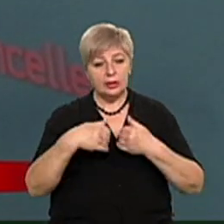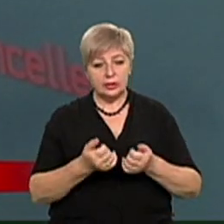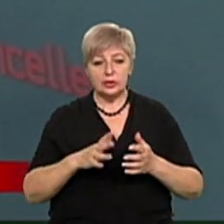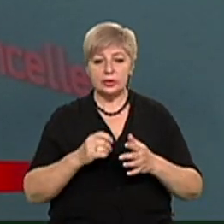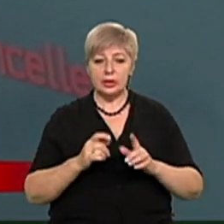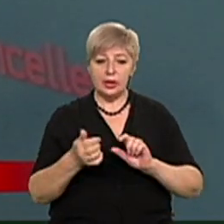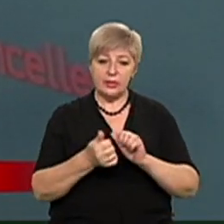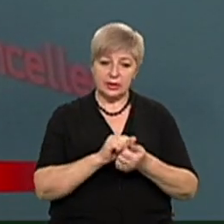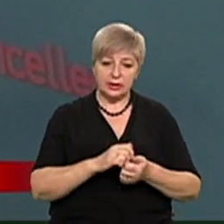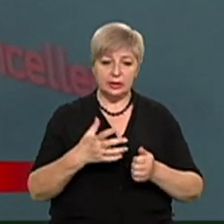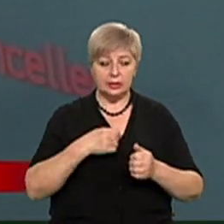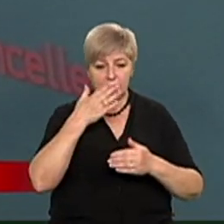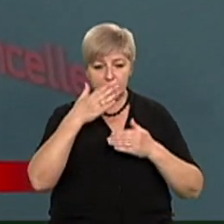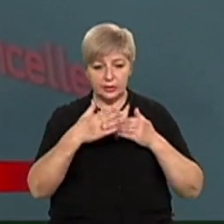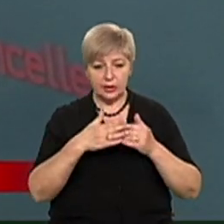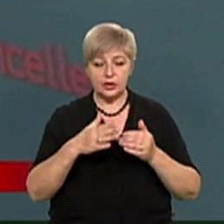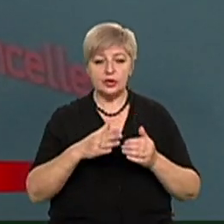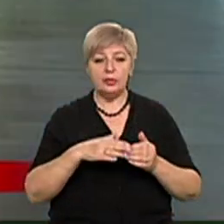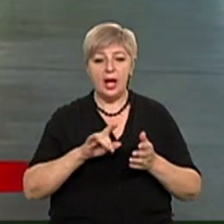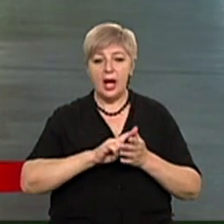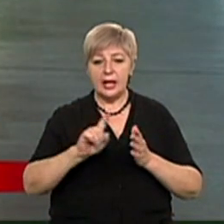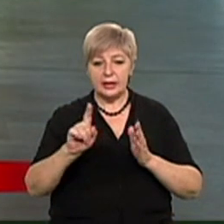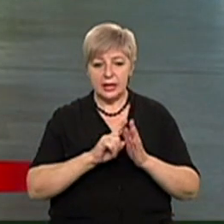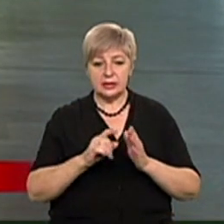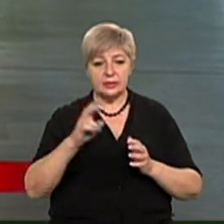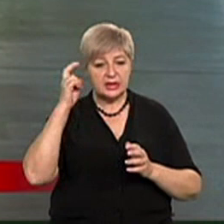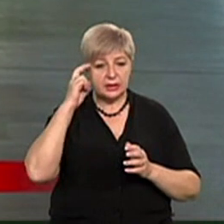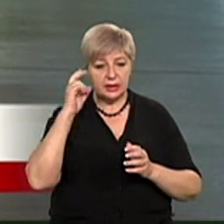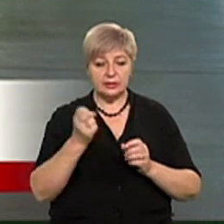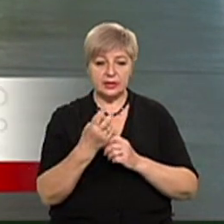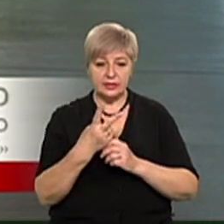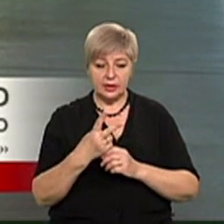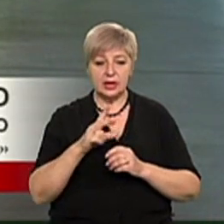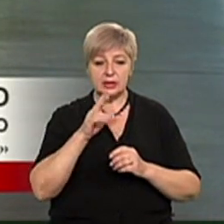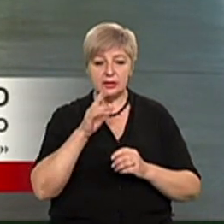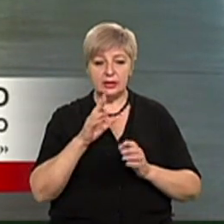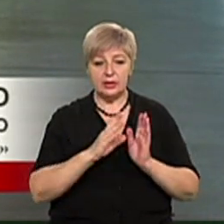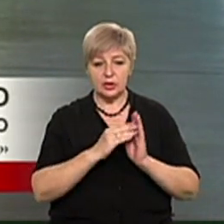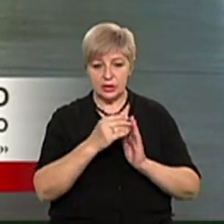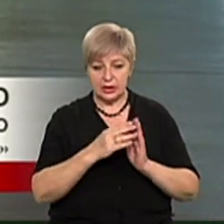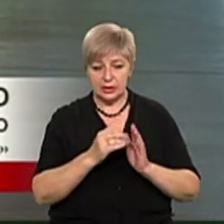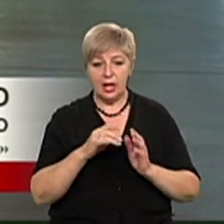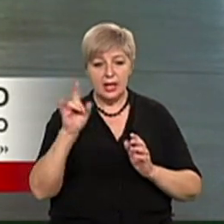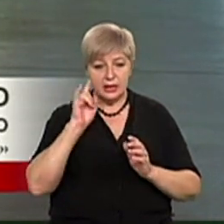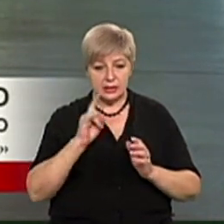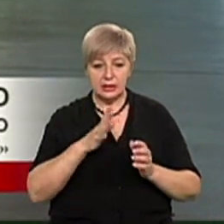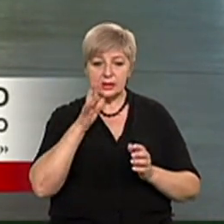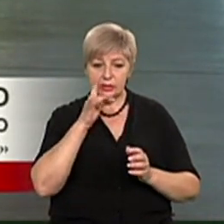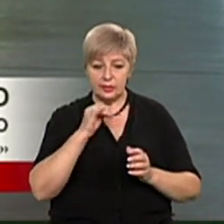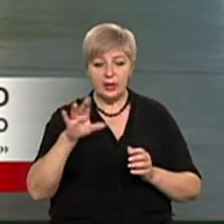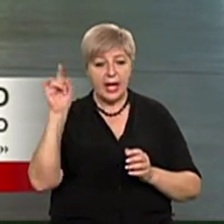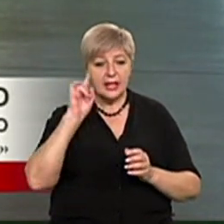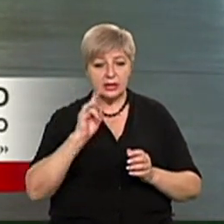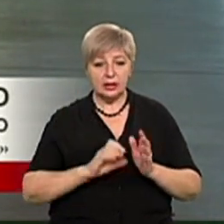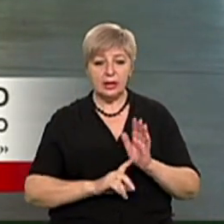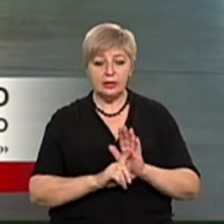варіант виліту найближчими рейсами з Києва. З 12-го числа з 8-ми часів містного ізраїльського часу Ізраїль